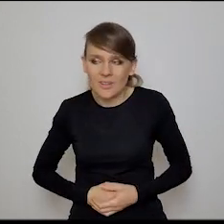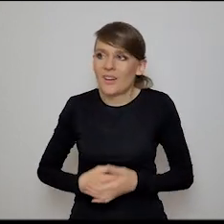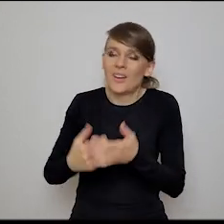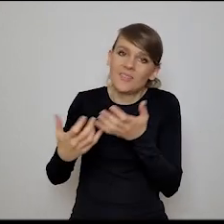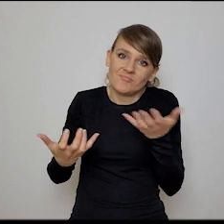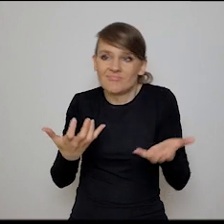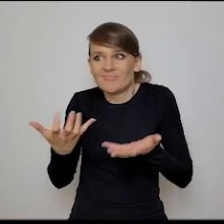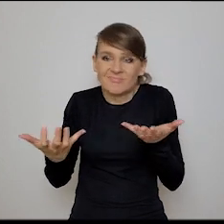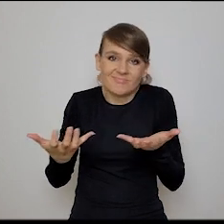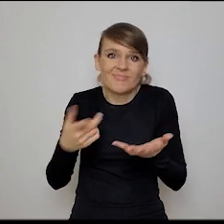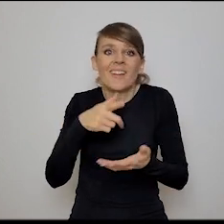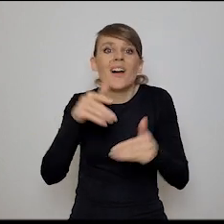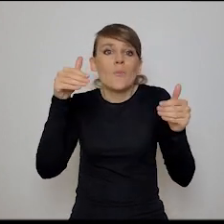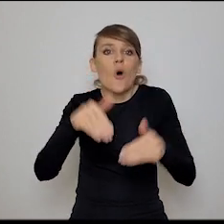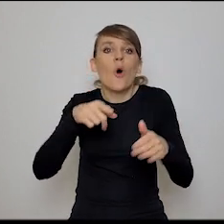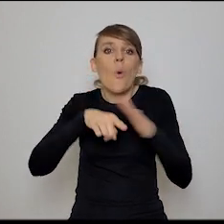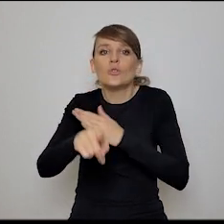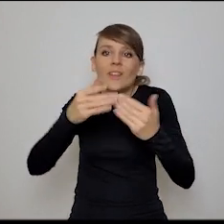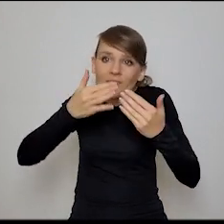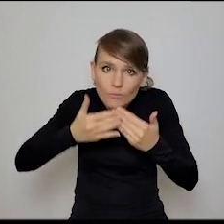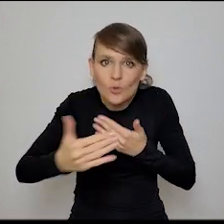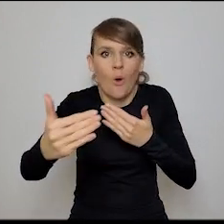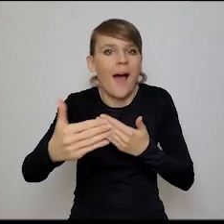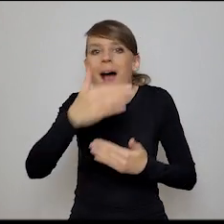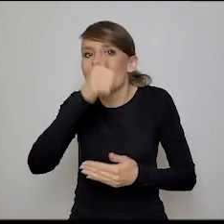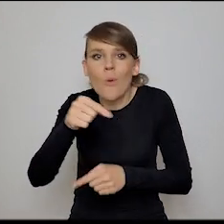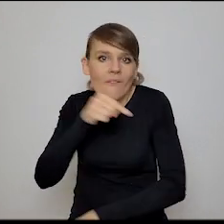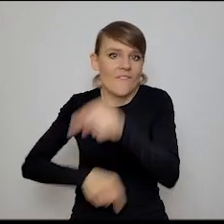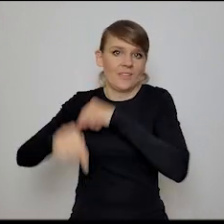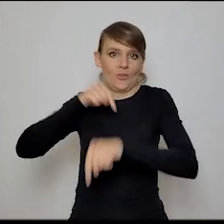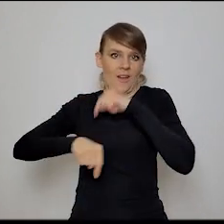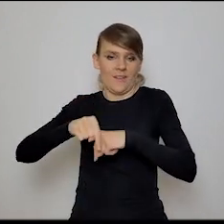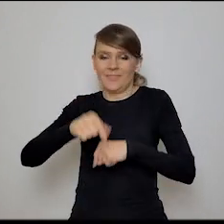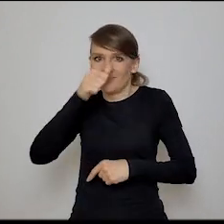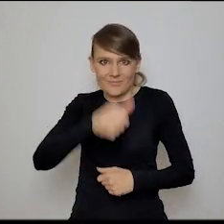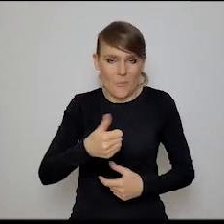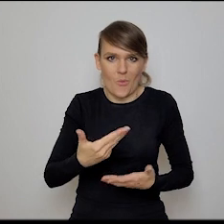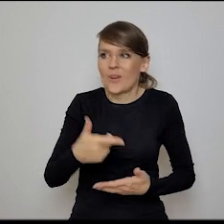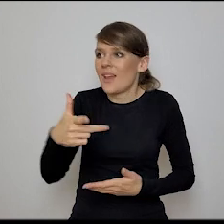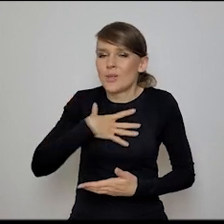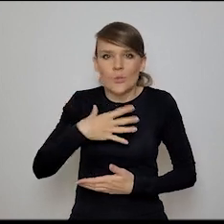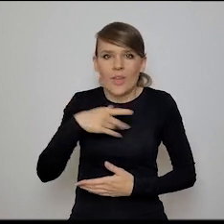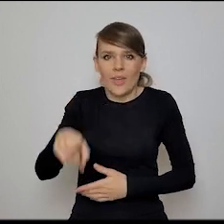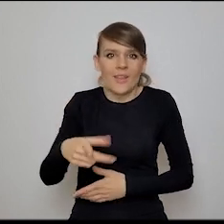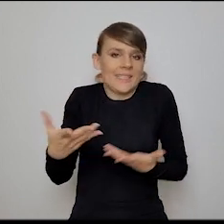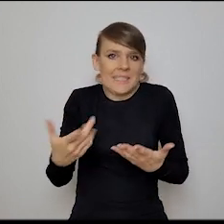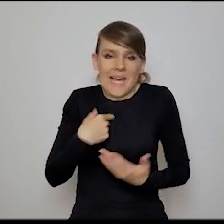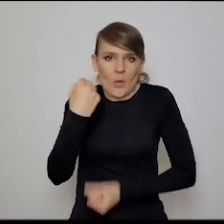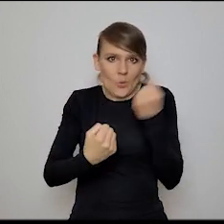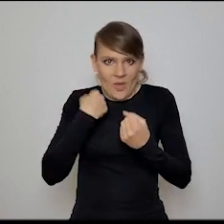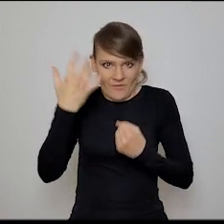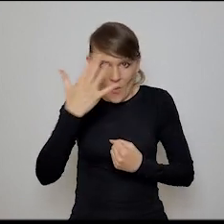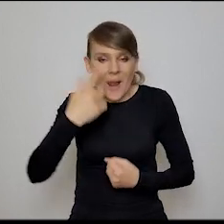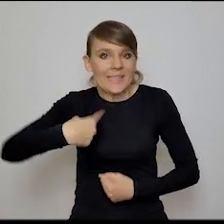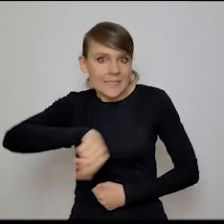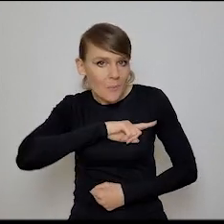Są ucieczki, ale do przodu, a nie do tyłu, jakby mi się wydaje. Że sensie, że strasznie ciężko jest jakoś mi pomyśleć, że my